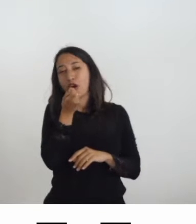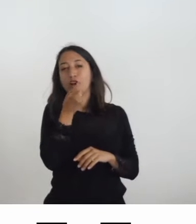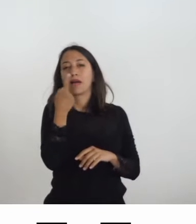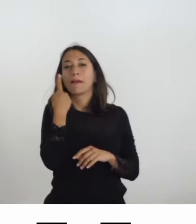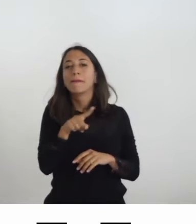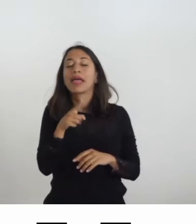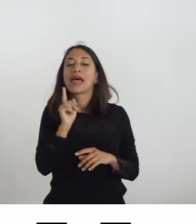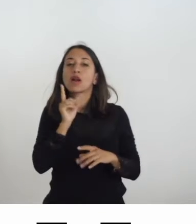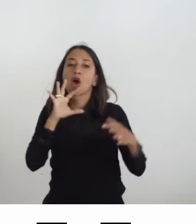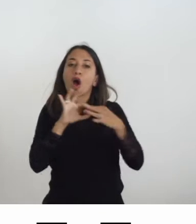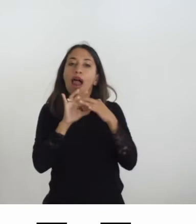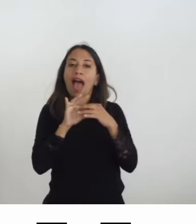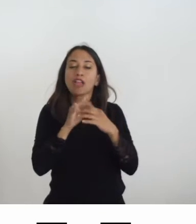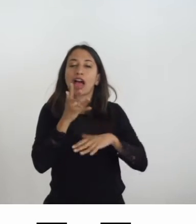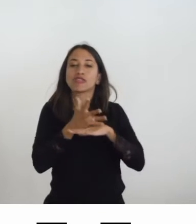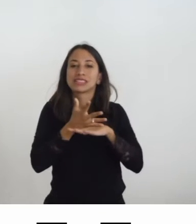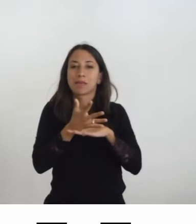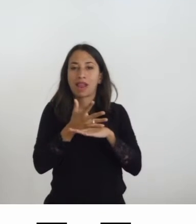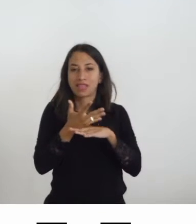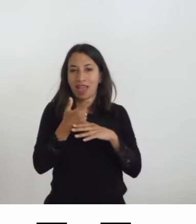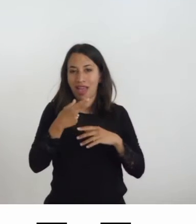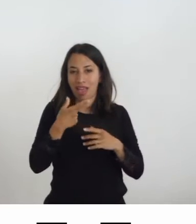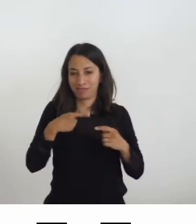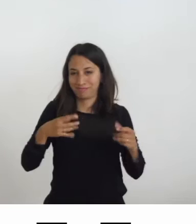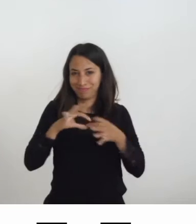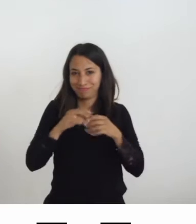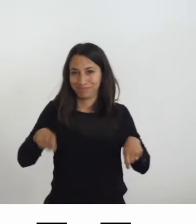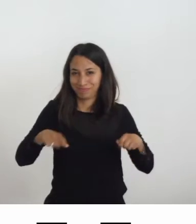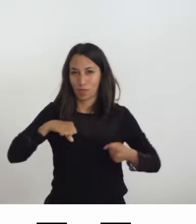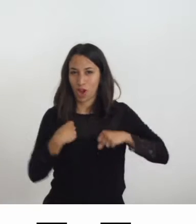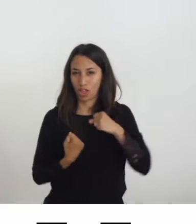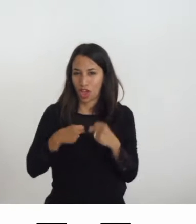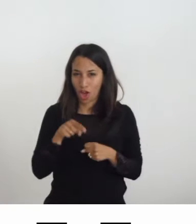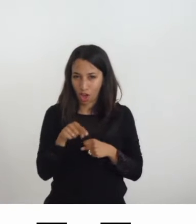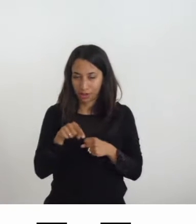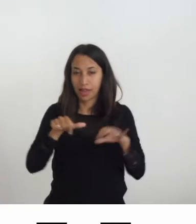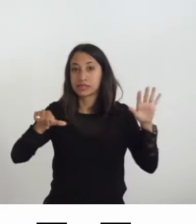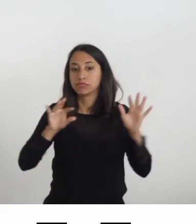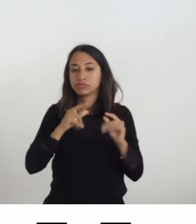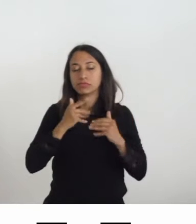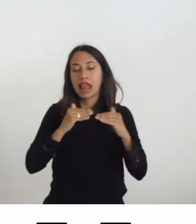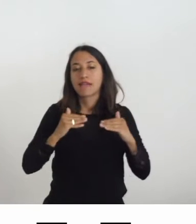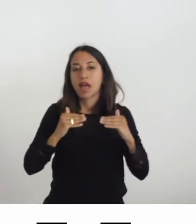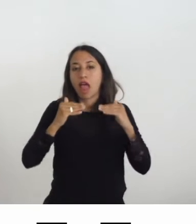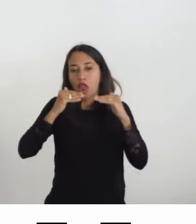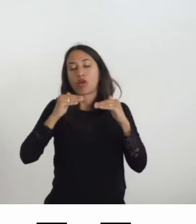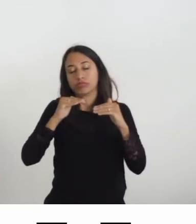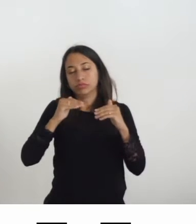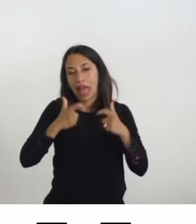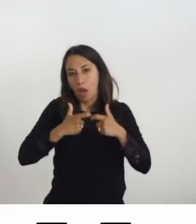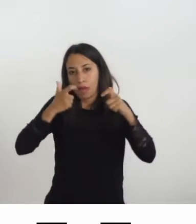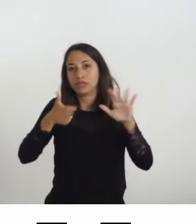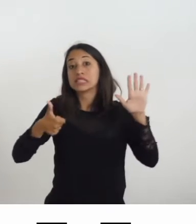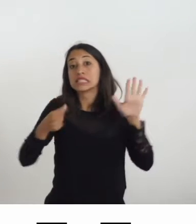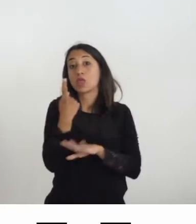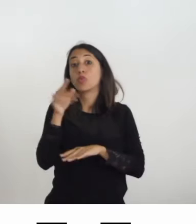motoria, saliamo di circa 8 punti con il 61% dei musei appunto